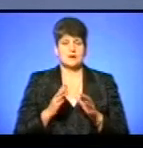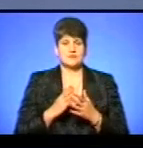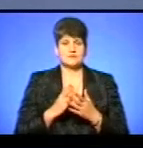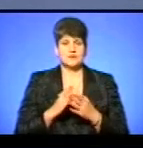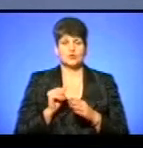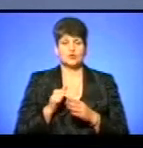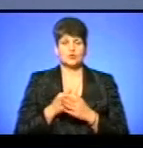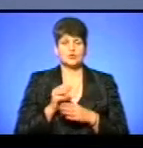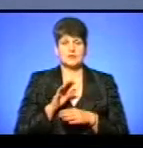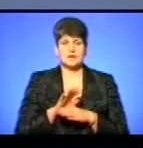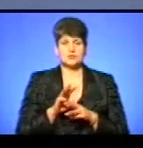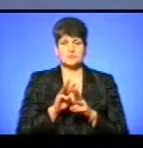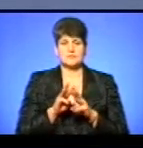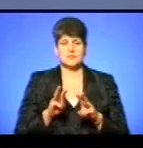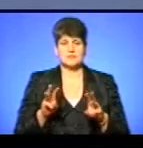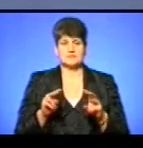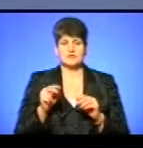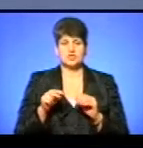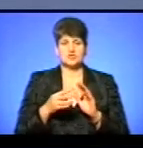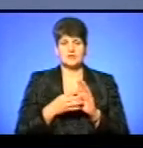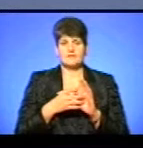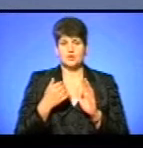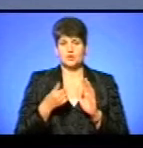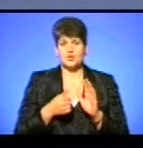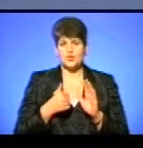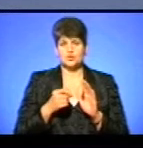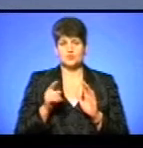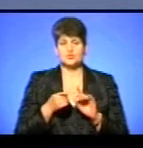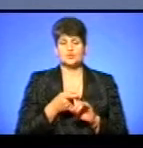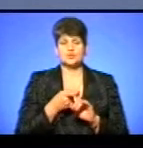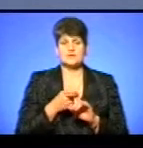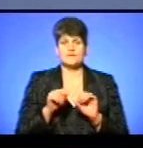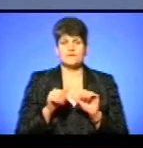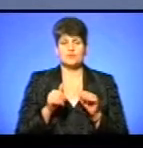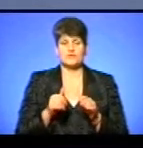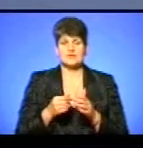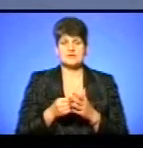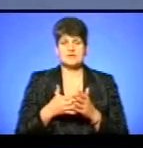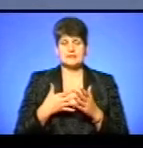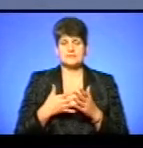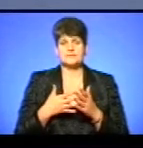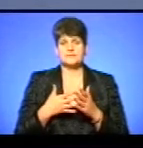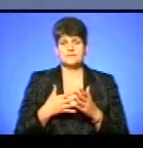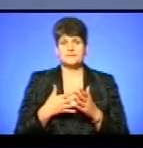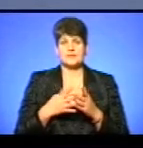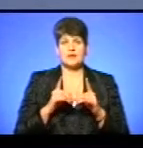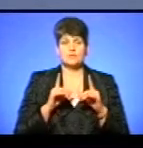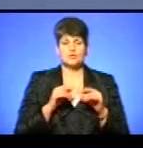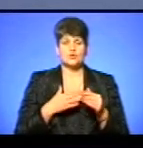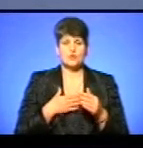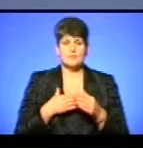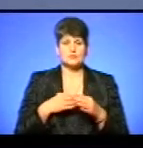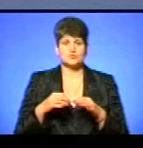до наказу міністра від 2009 року, що стосується формування тарифів на проїзд в громадському